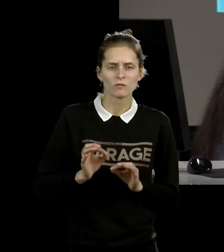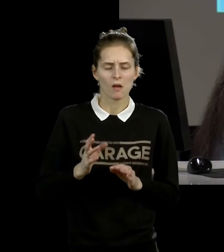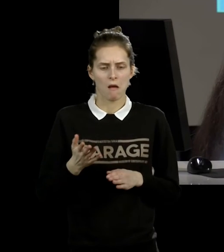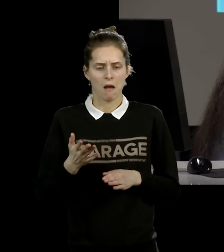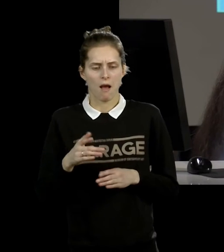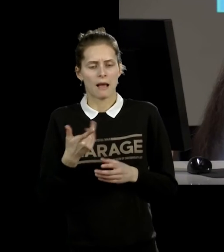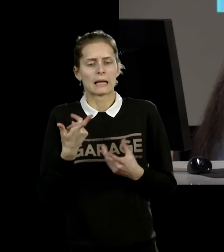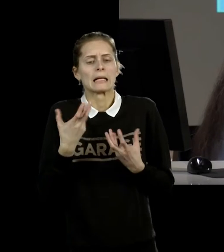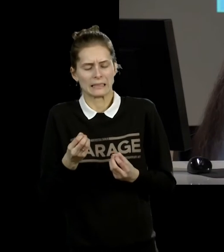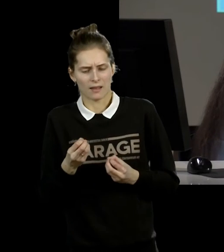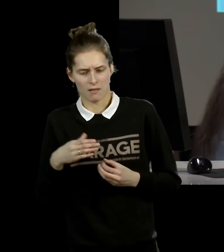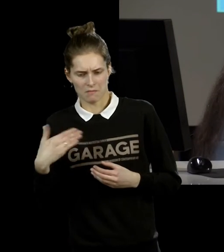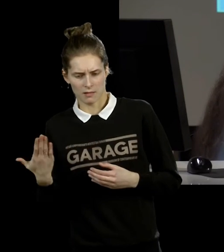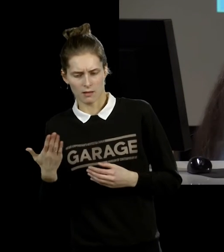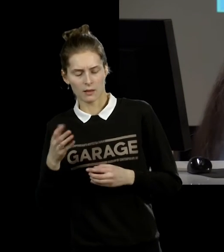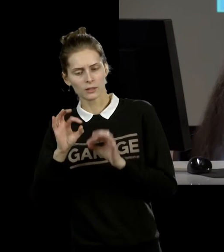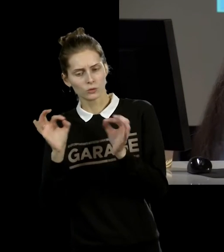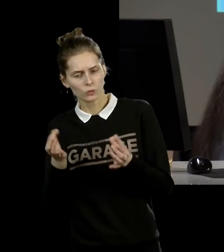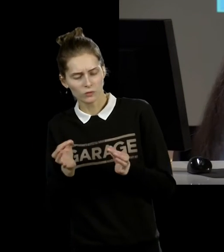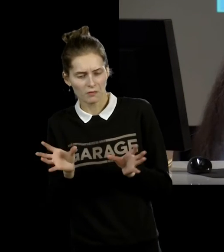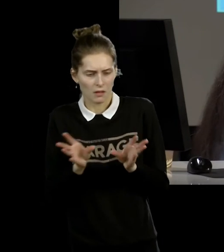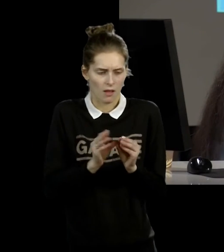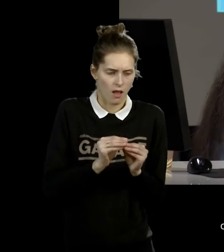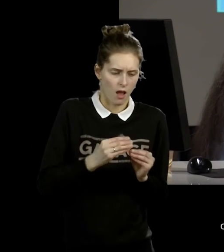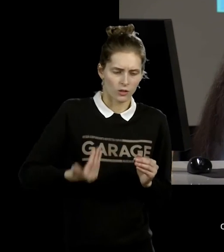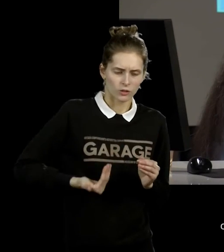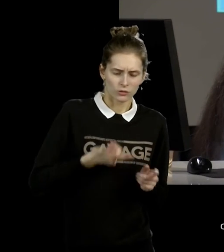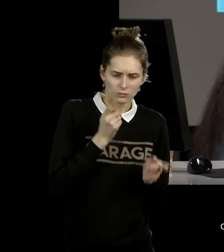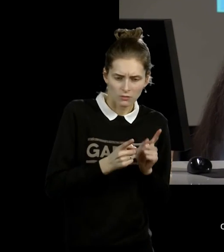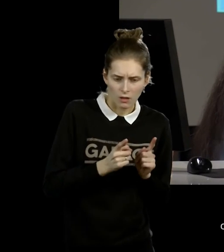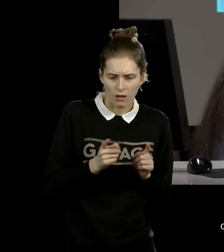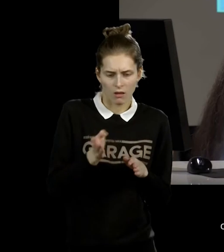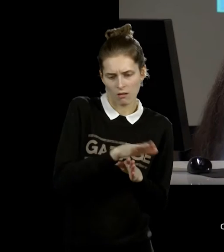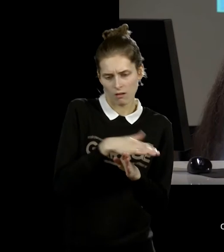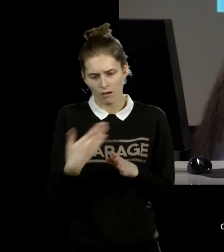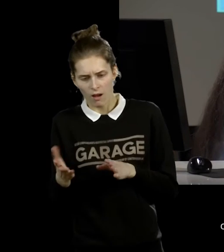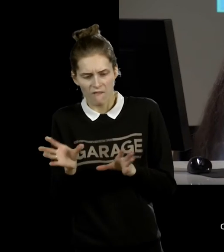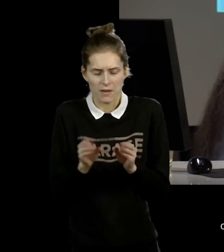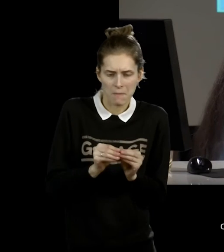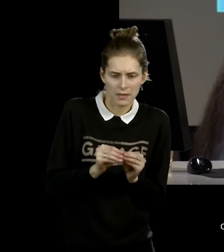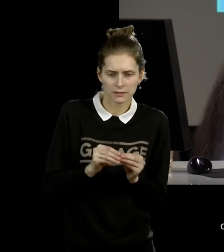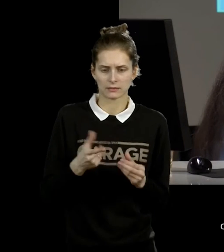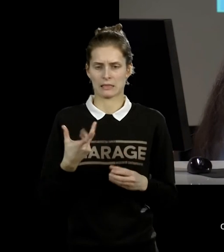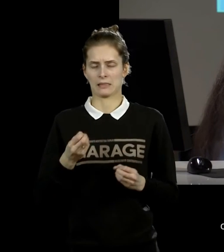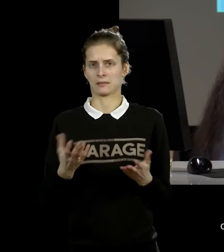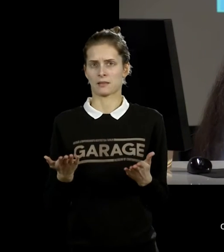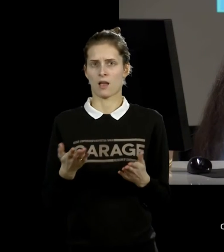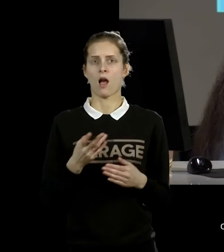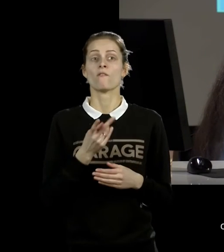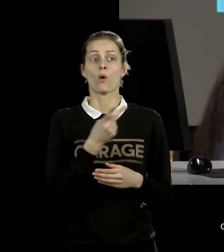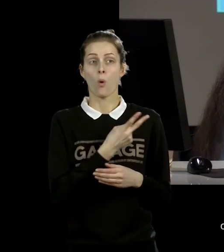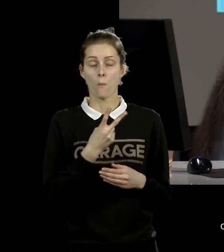где проходят границы между искусством и реальностью, и чем, собственно говоря, ради доказательства